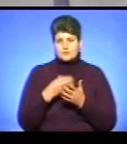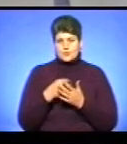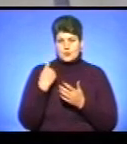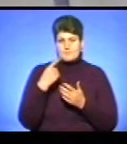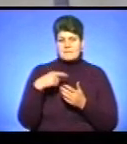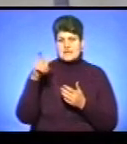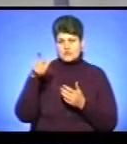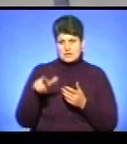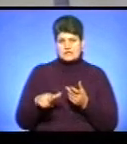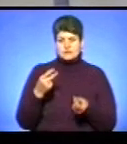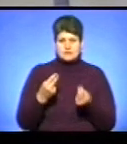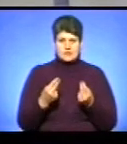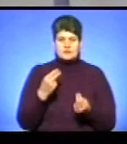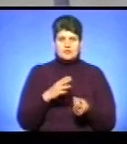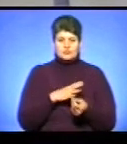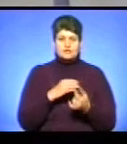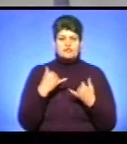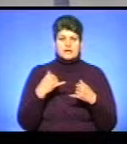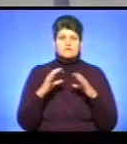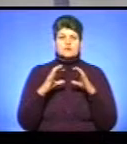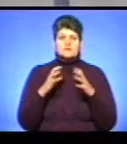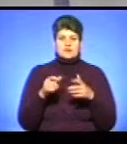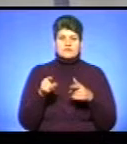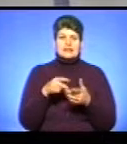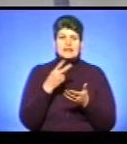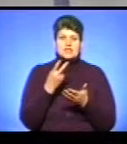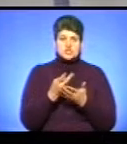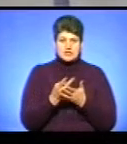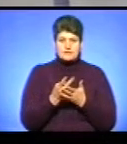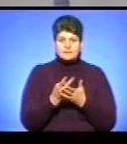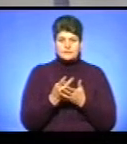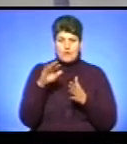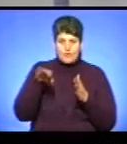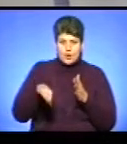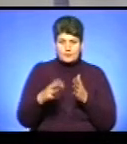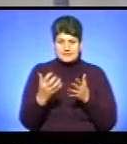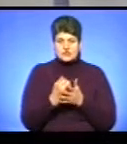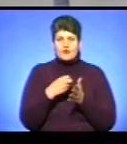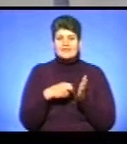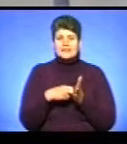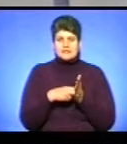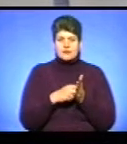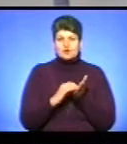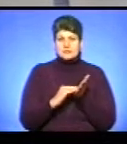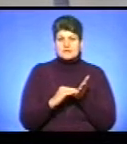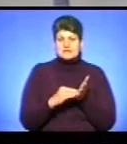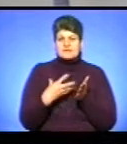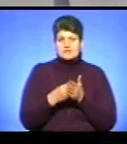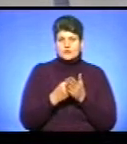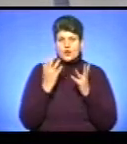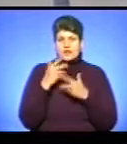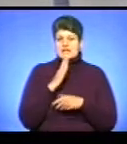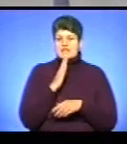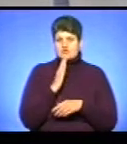яку я відіграв в театрі «Диво світ». Він лежав в окопі і знайшов листа, якого він писав своїй коханій